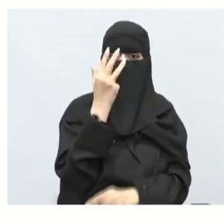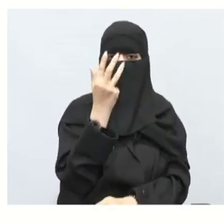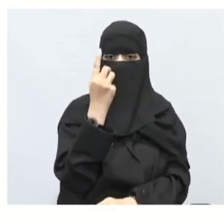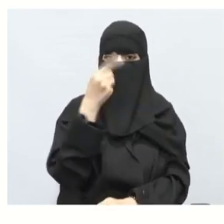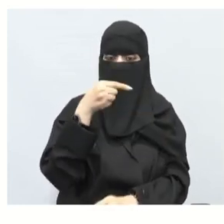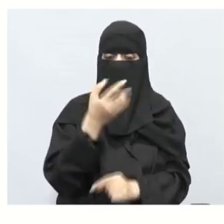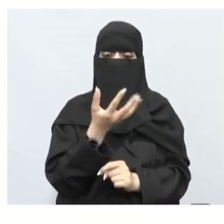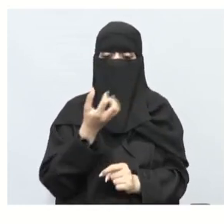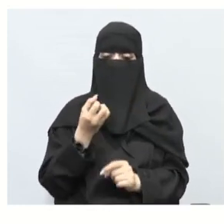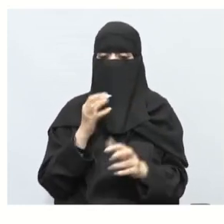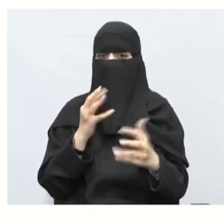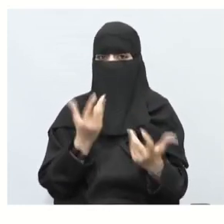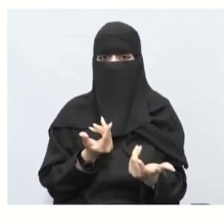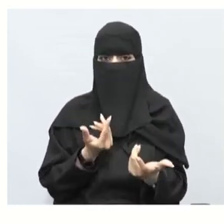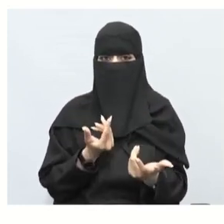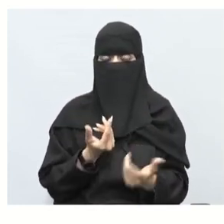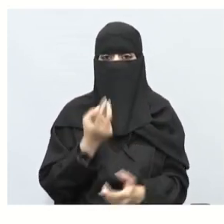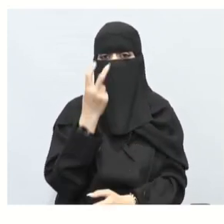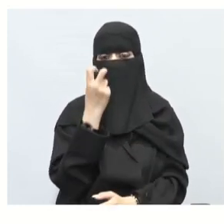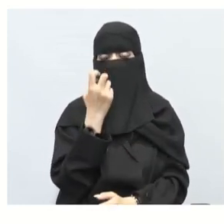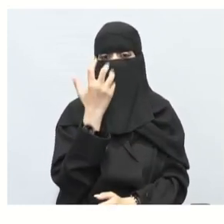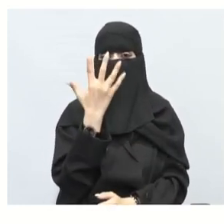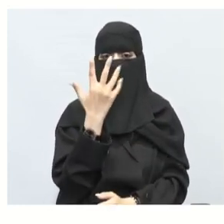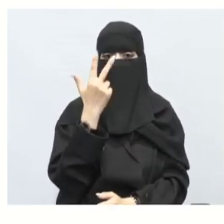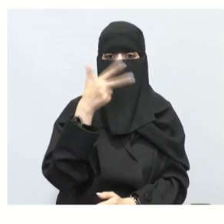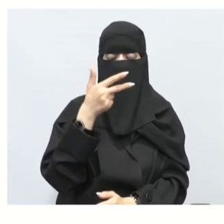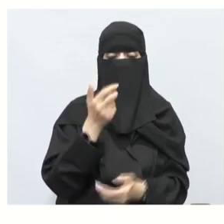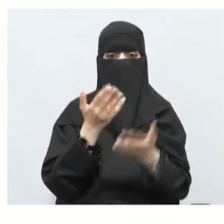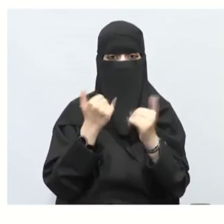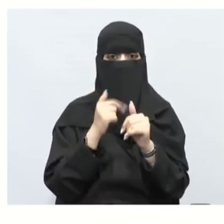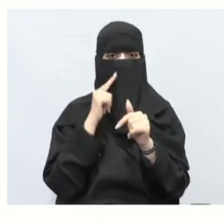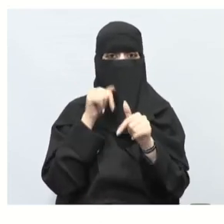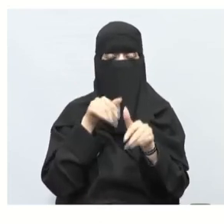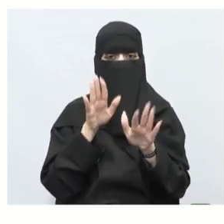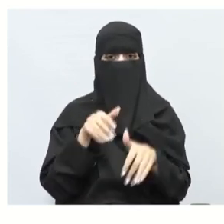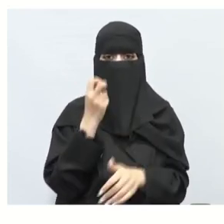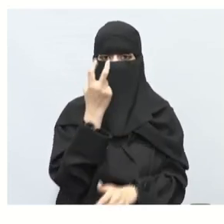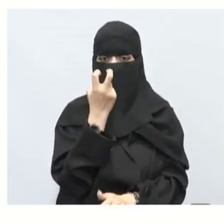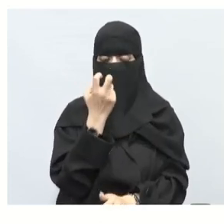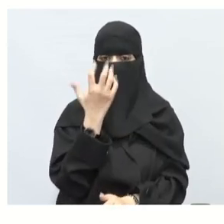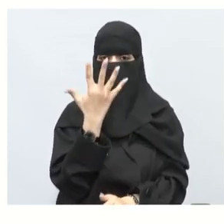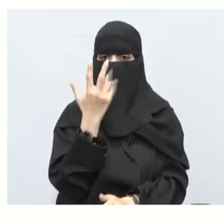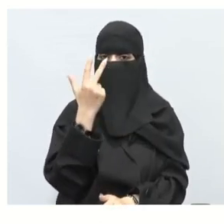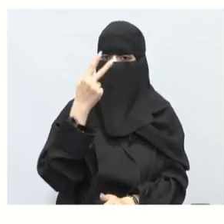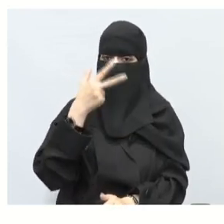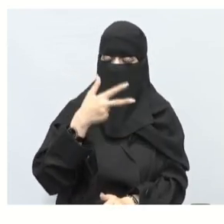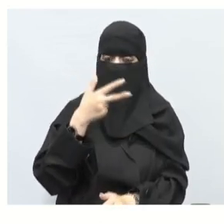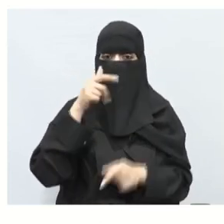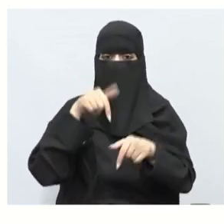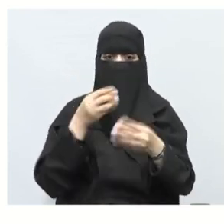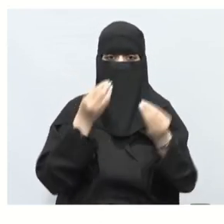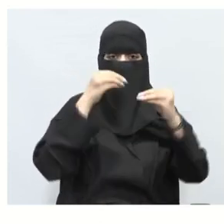دي الآن فتصبح ماذا؟ أحسنتم مئتان وخمسة وثمانون طيب هل مئتان وخمسة وثمانون الآن لما نضيف لها